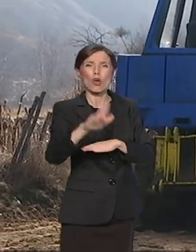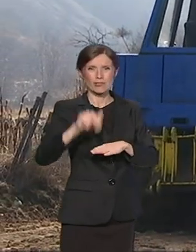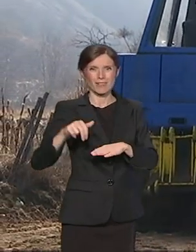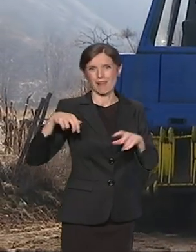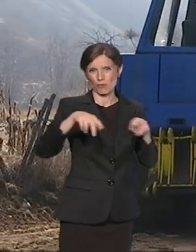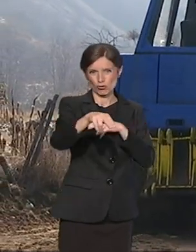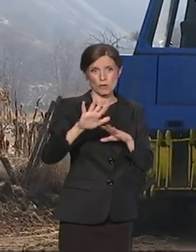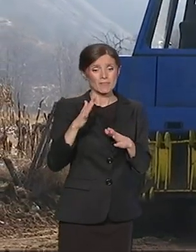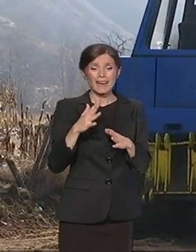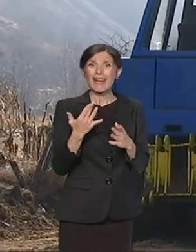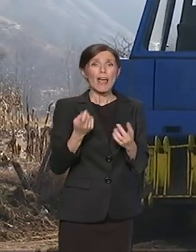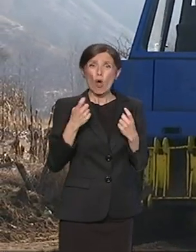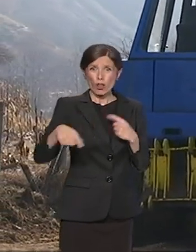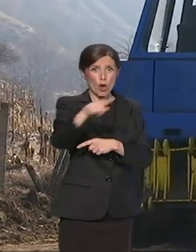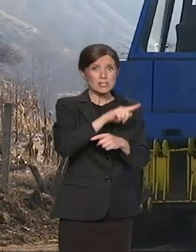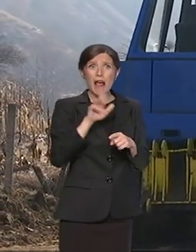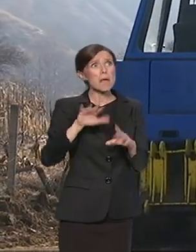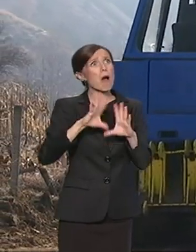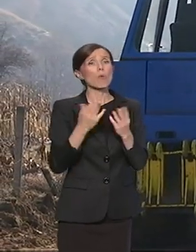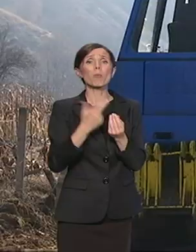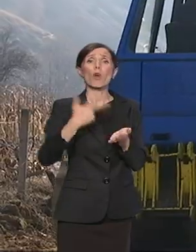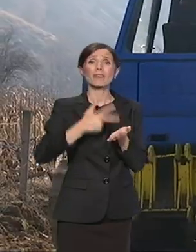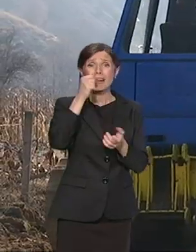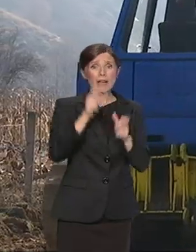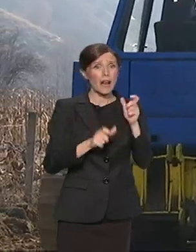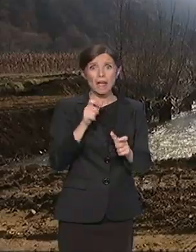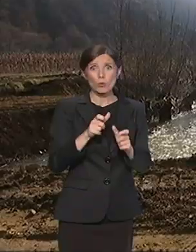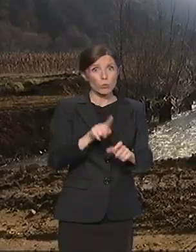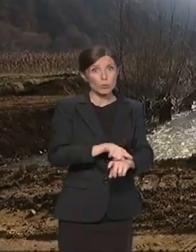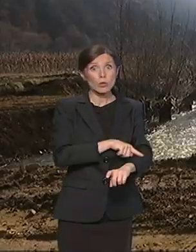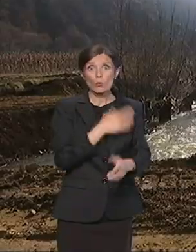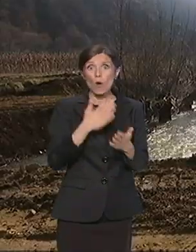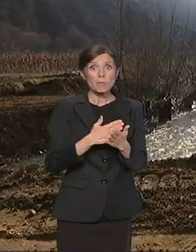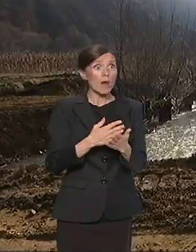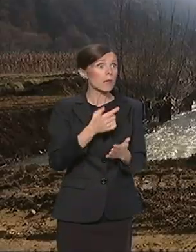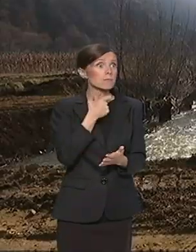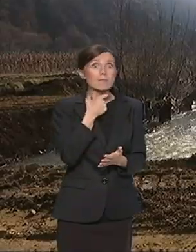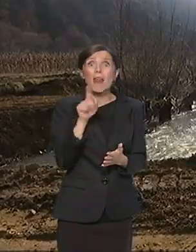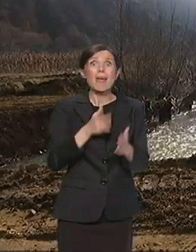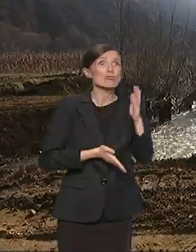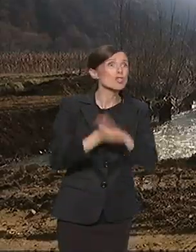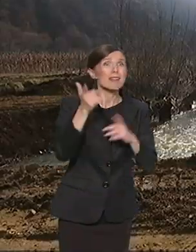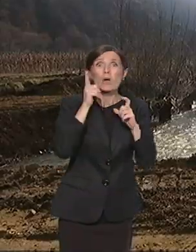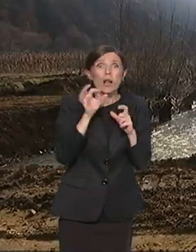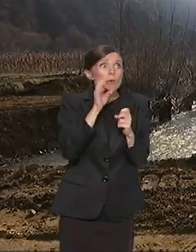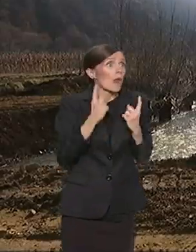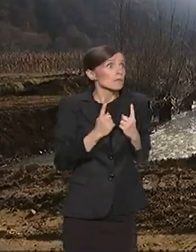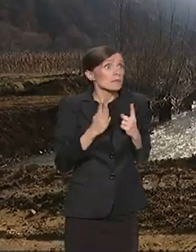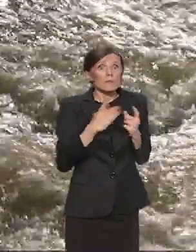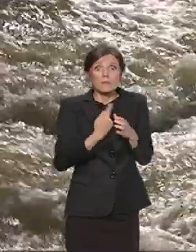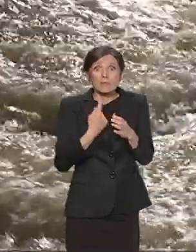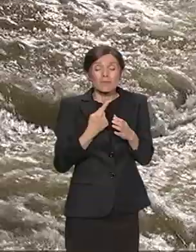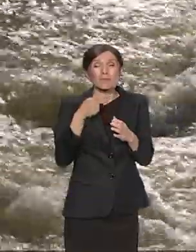nekoliko sela danima je bilo odsečeno od ostatka sveta. Voda je došla, prevelita je jaka bila, odnela nam je tri